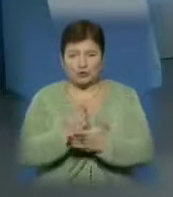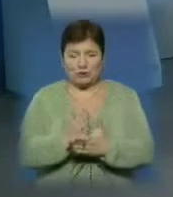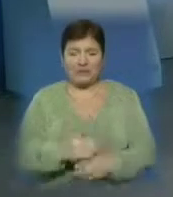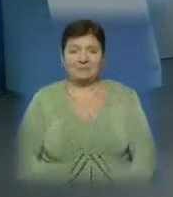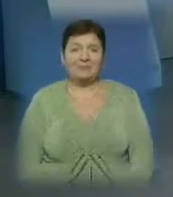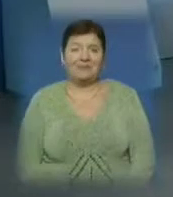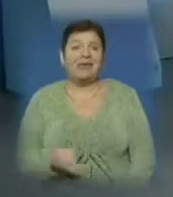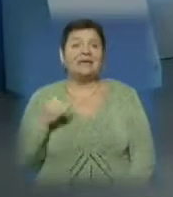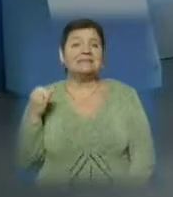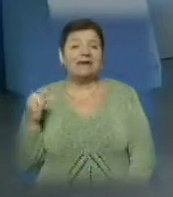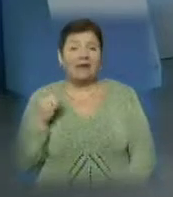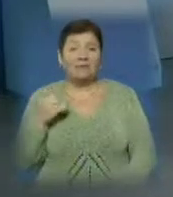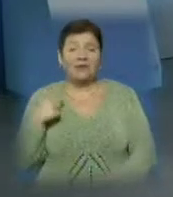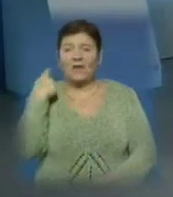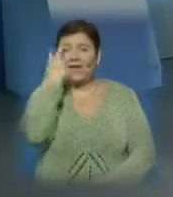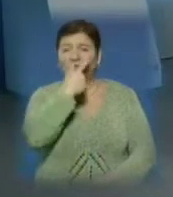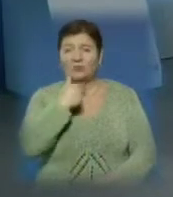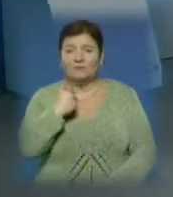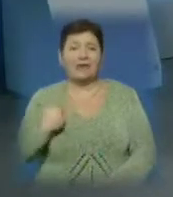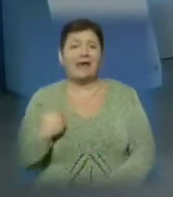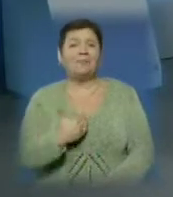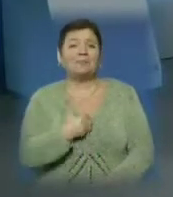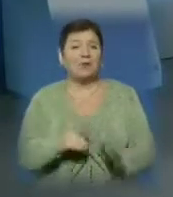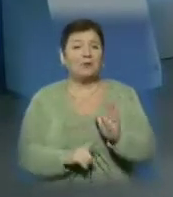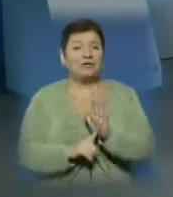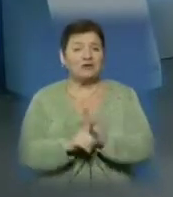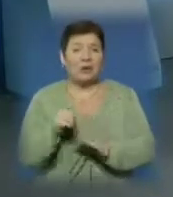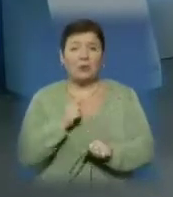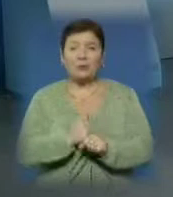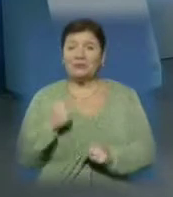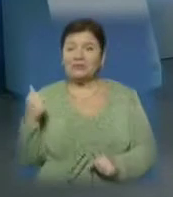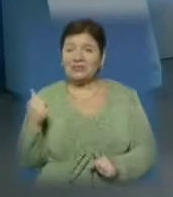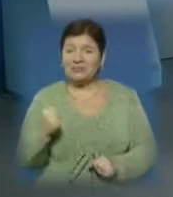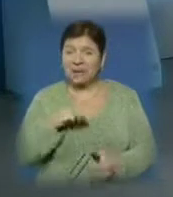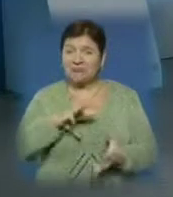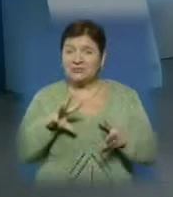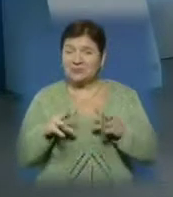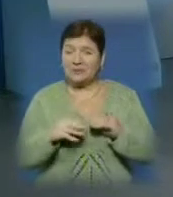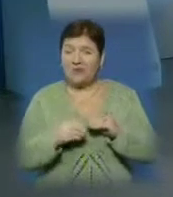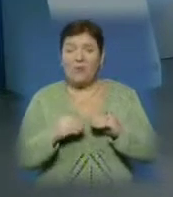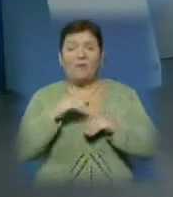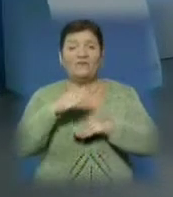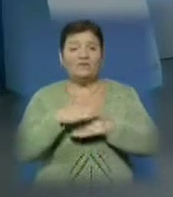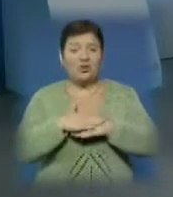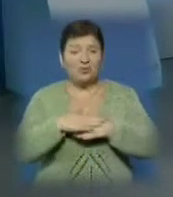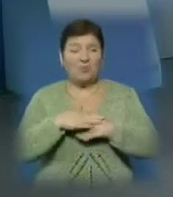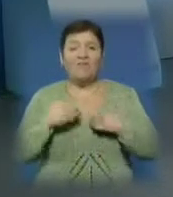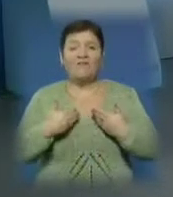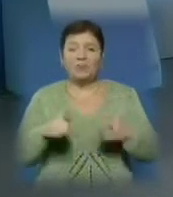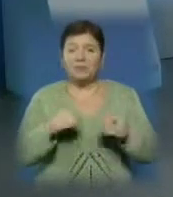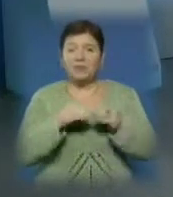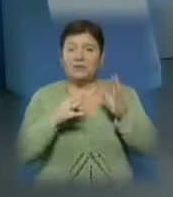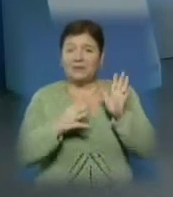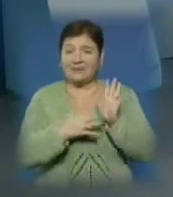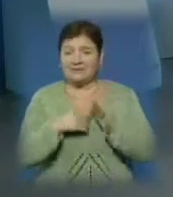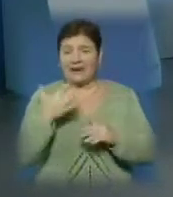І цікаво, і видовищно. Я ж бажаю вам вдалого початку робочого тижня. Підсумуємо новини дня у вечірньому випуску о 19-й.